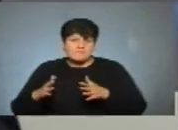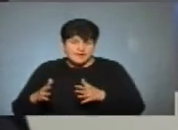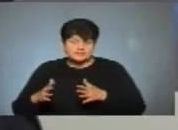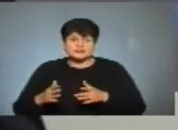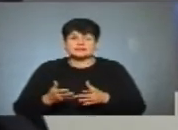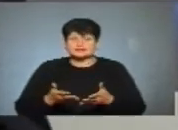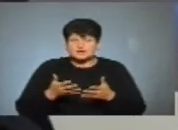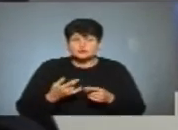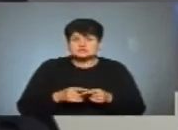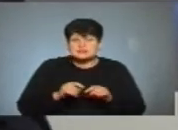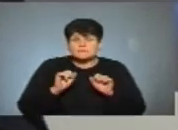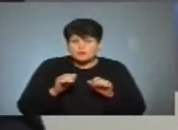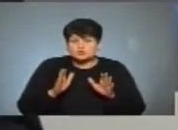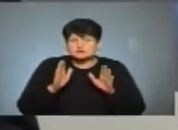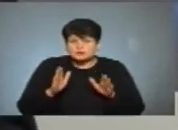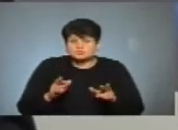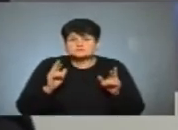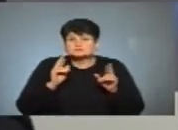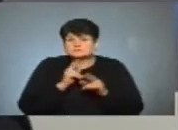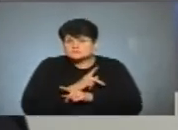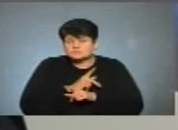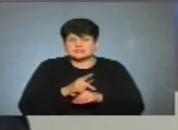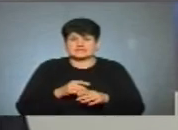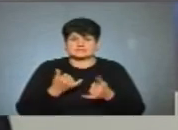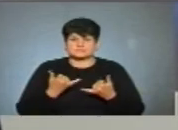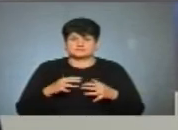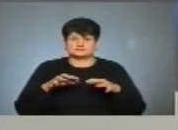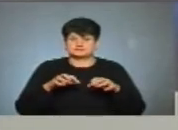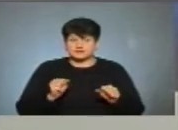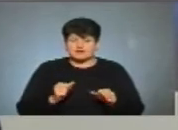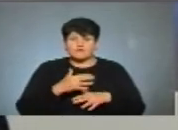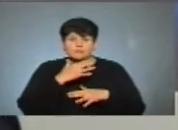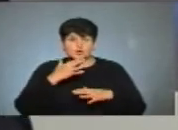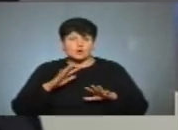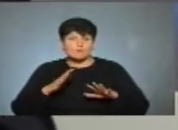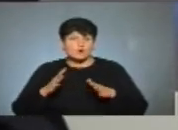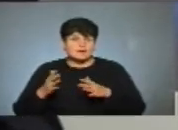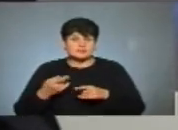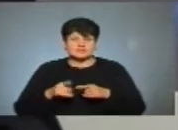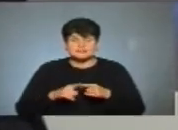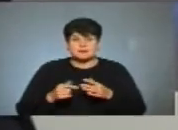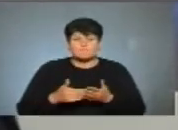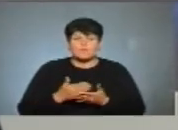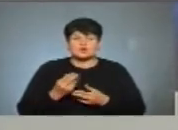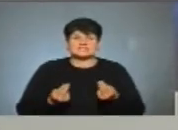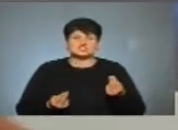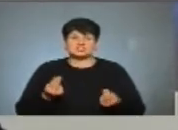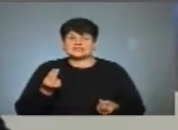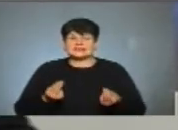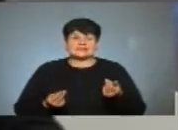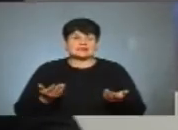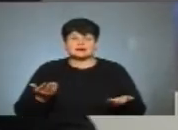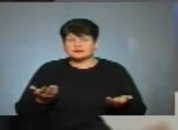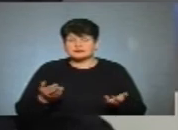звісно, що це може бути якимись промахами діючої влади, але в багатьох моментах це просто політичні ігри і